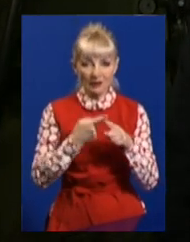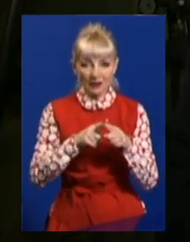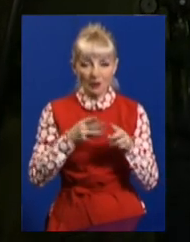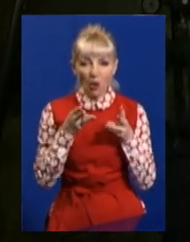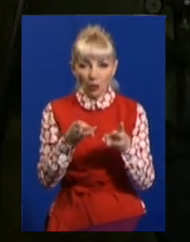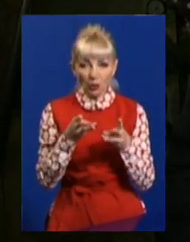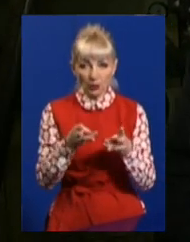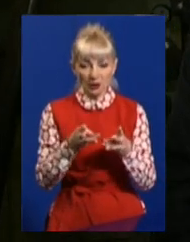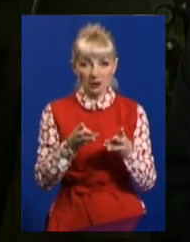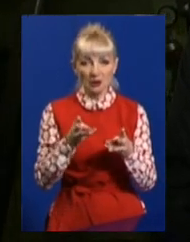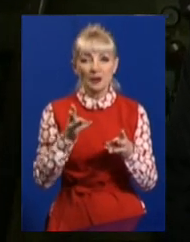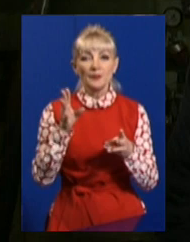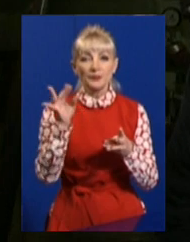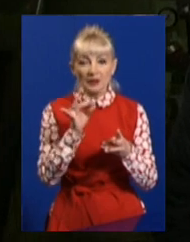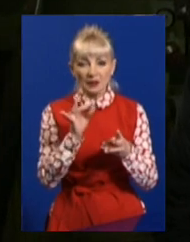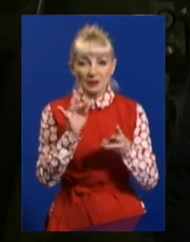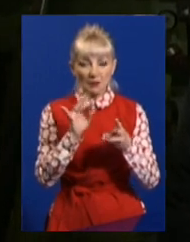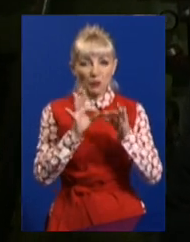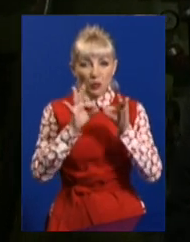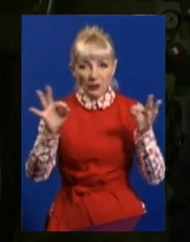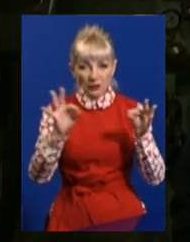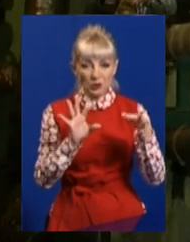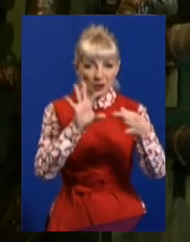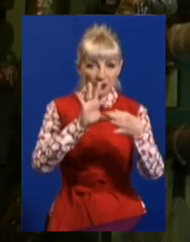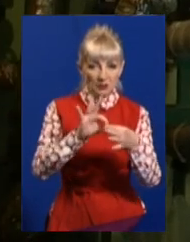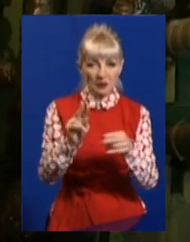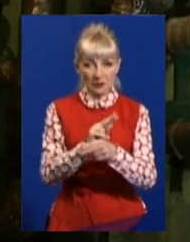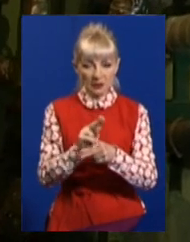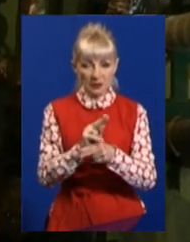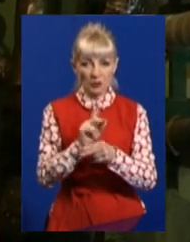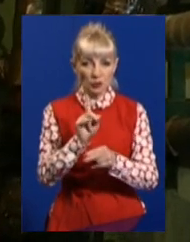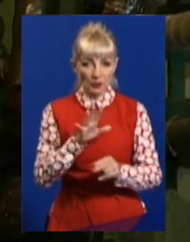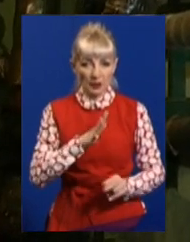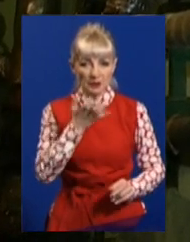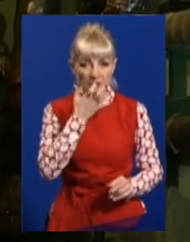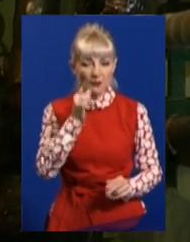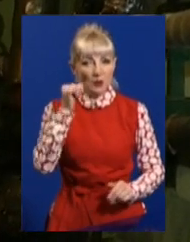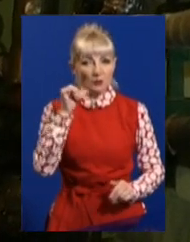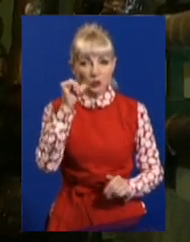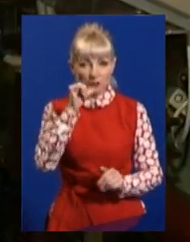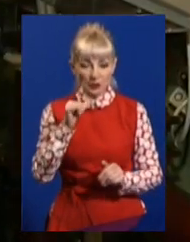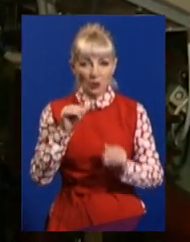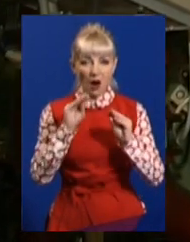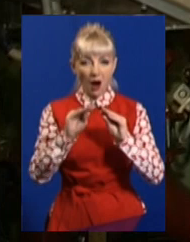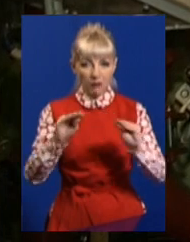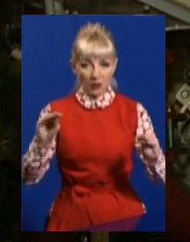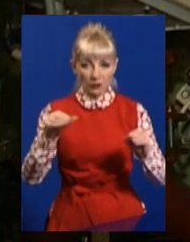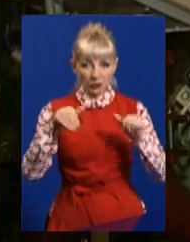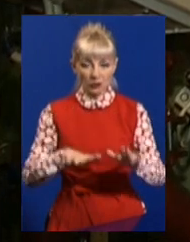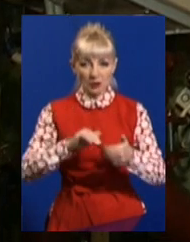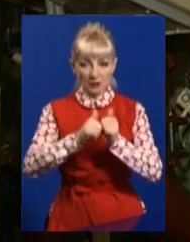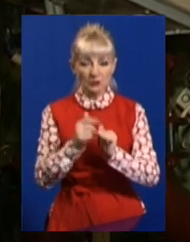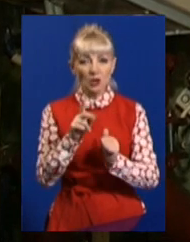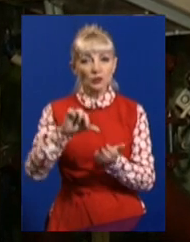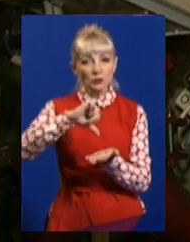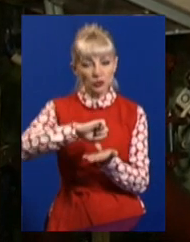І проводочки ліпили один до другого, щоб запустити знову цей двигун. Торік обладнання вирішили замінити. Що взяти участь у програмі